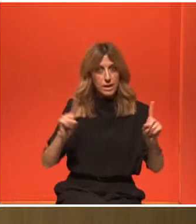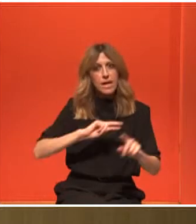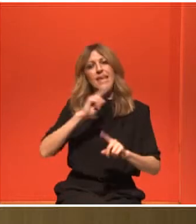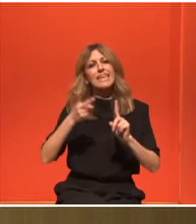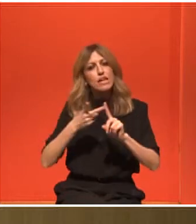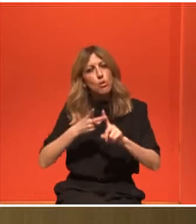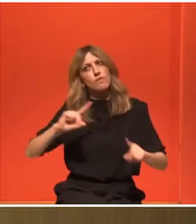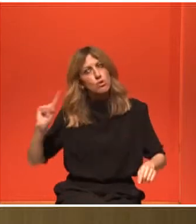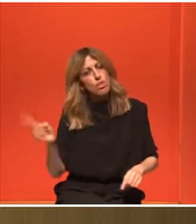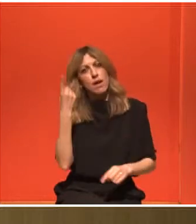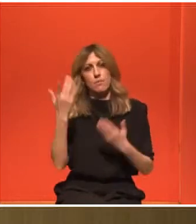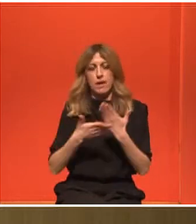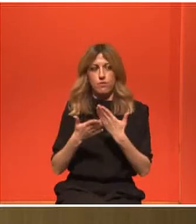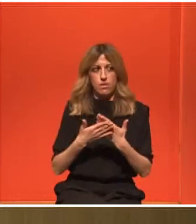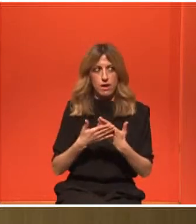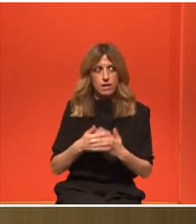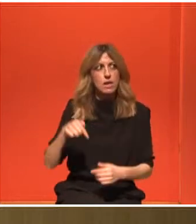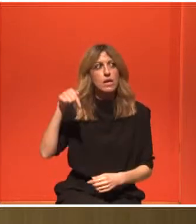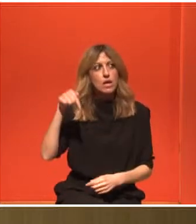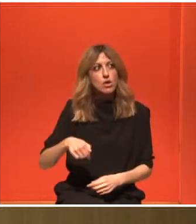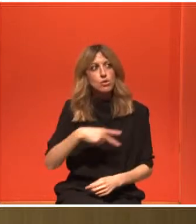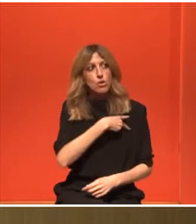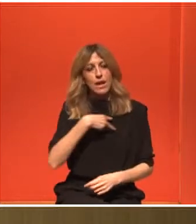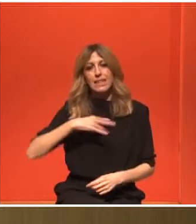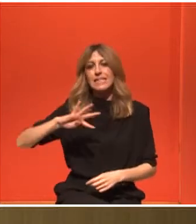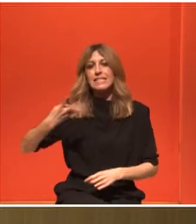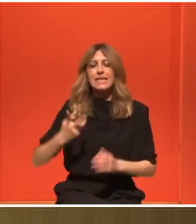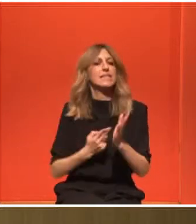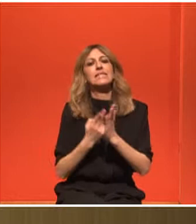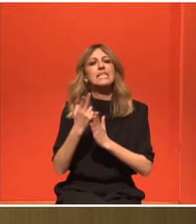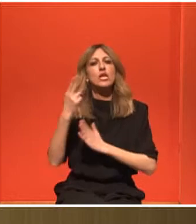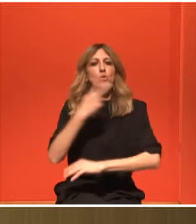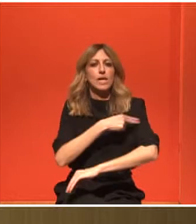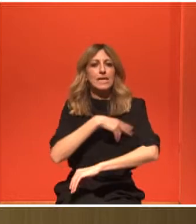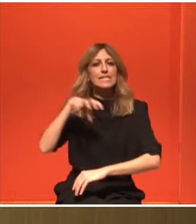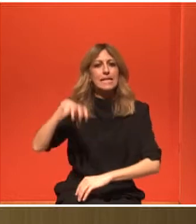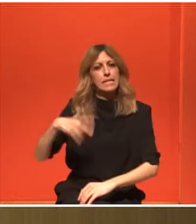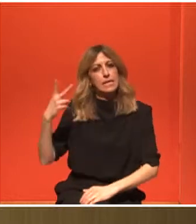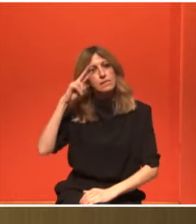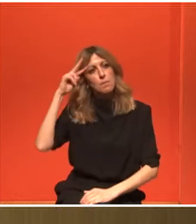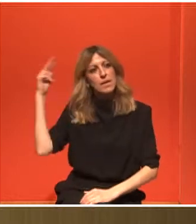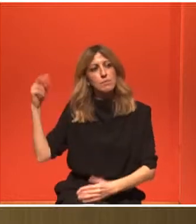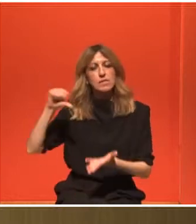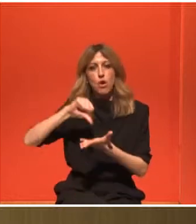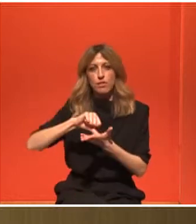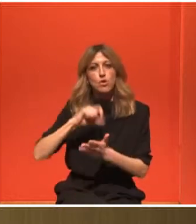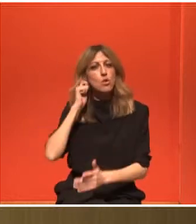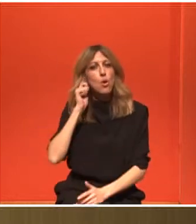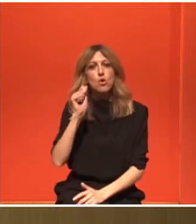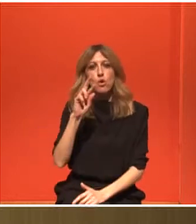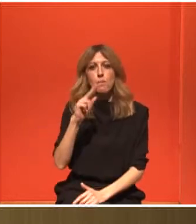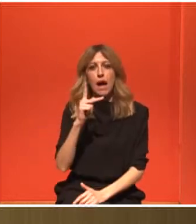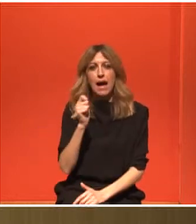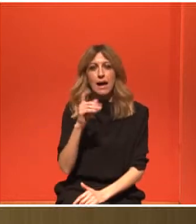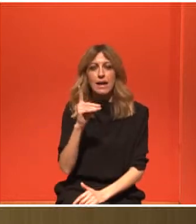της τέταρτης χειρουργικής του Εθνικού Καυδοστιακού Πανεπιστημίου Αθηνών, τον κύριο Αρκαδόπουλο, χειρουργός με μεγάλη εμπειρία στη